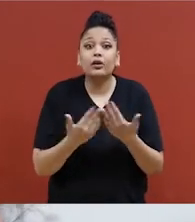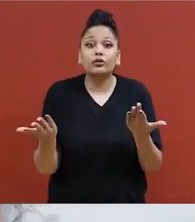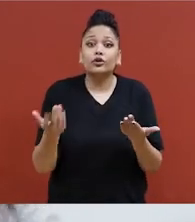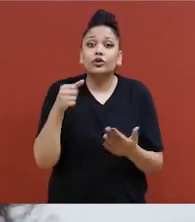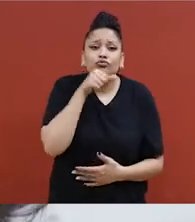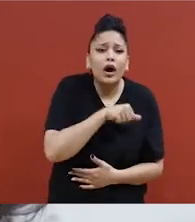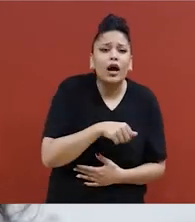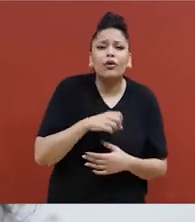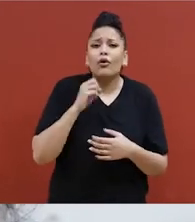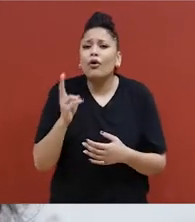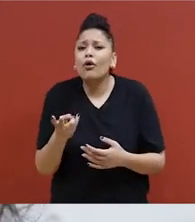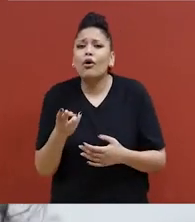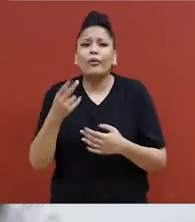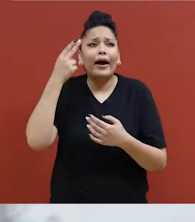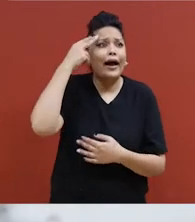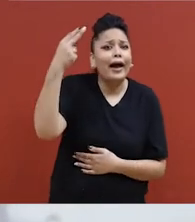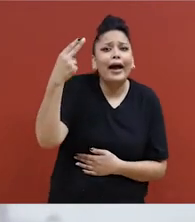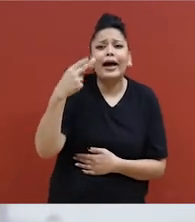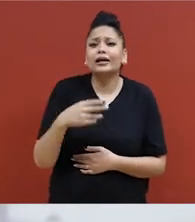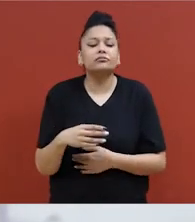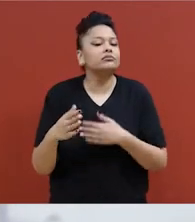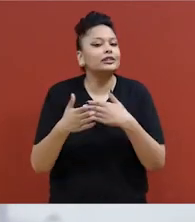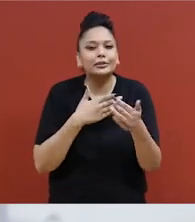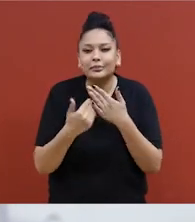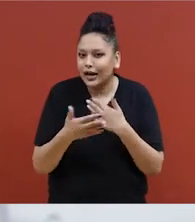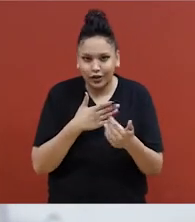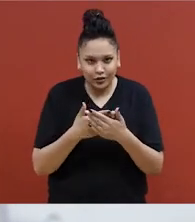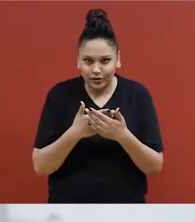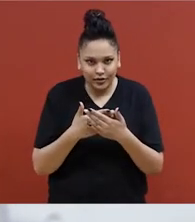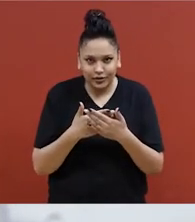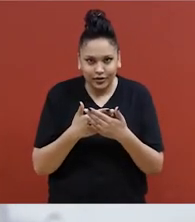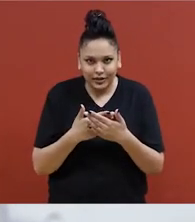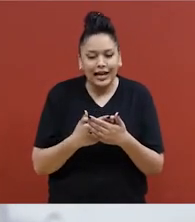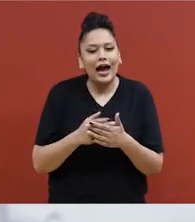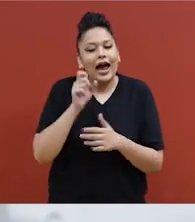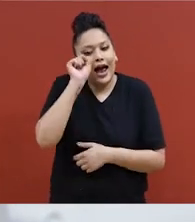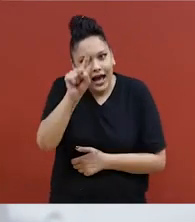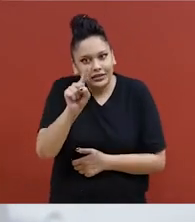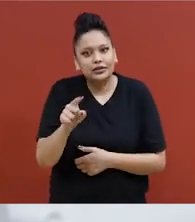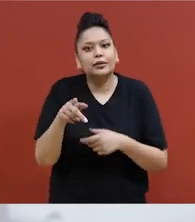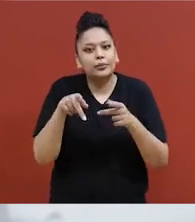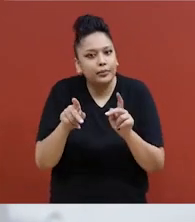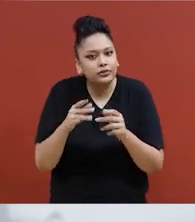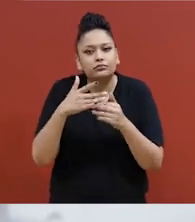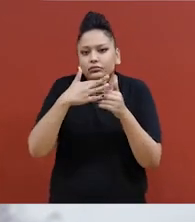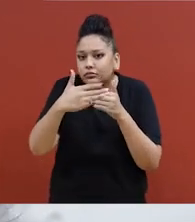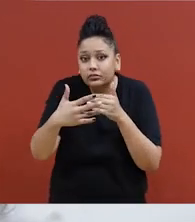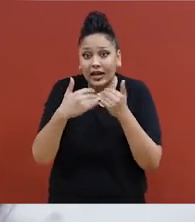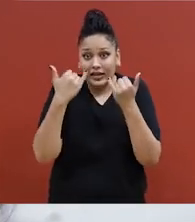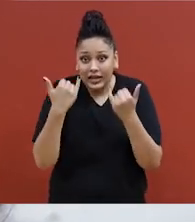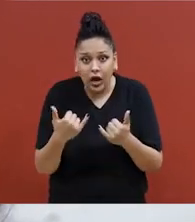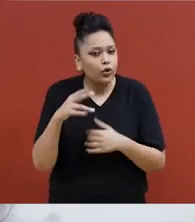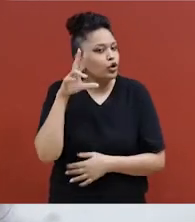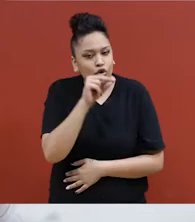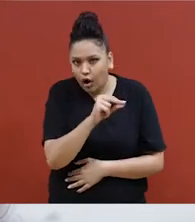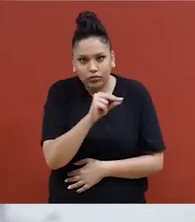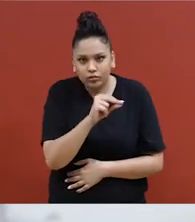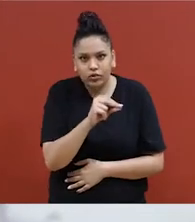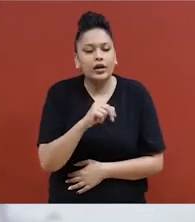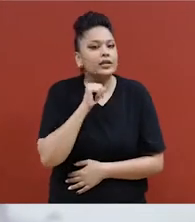'importance si tu étais ivre ou drogué. Ce n'a pas l'importance si tu as eu des relations sexuelles consensuelles avec cette personne un million de fois.